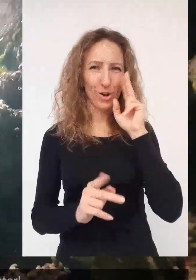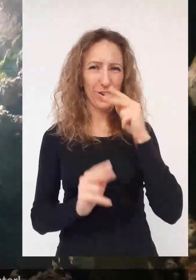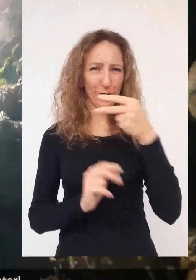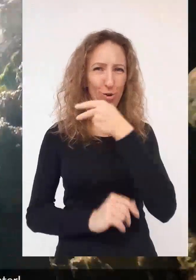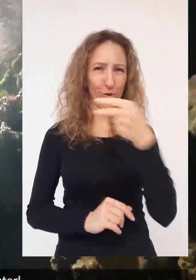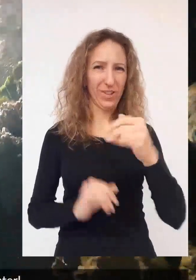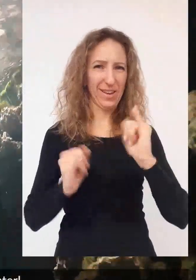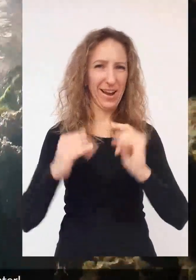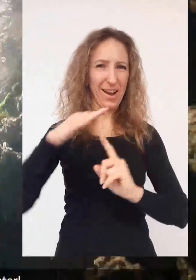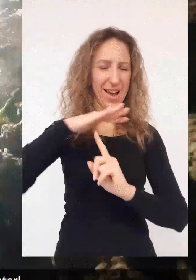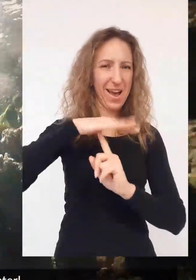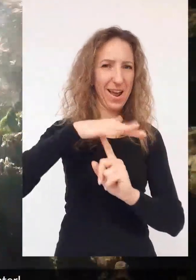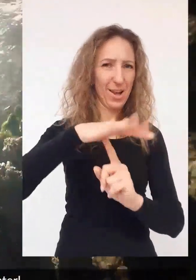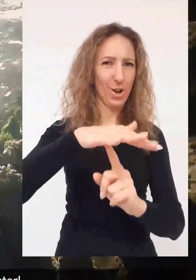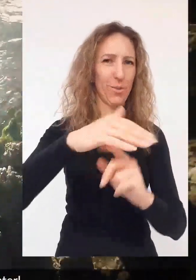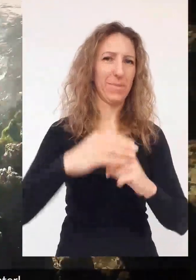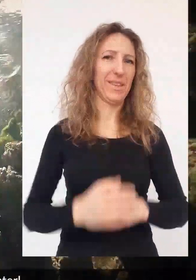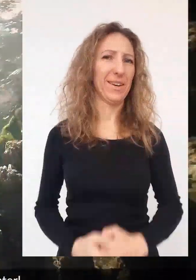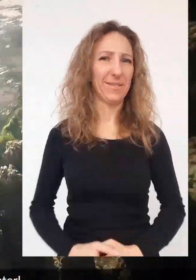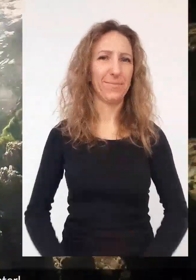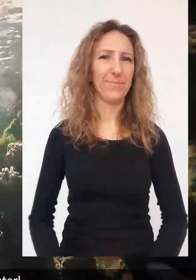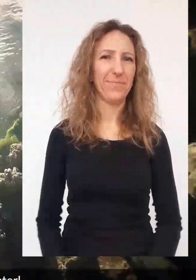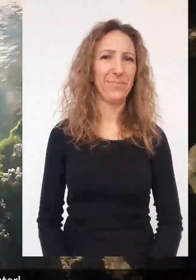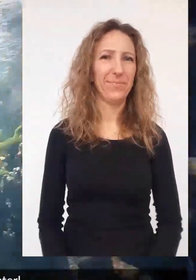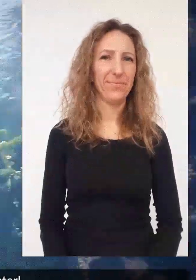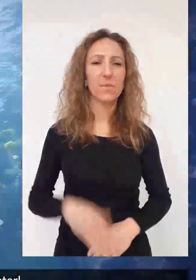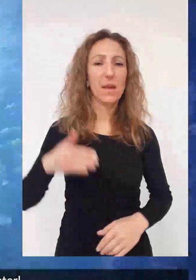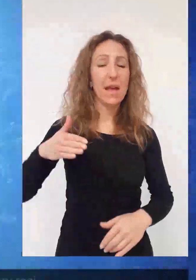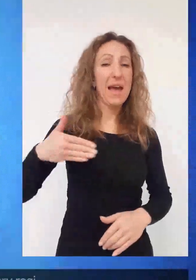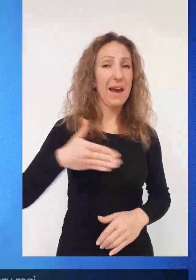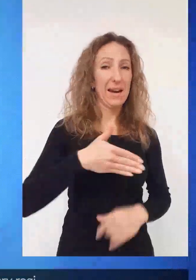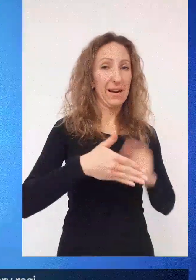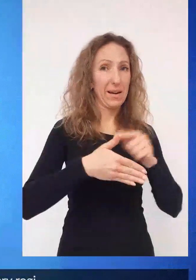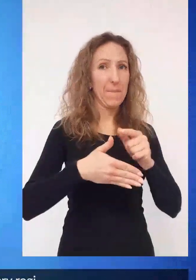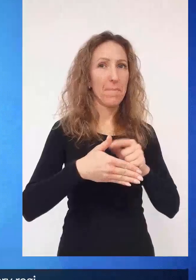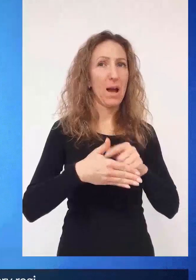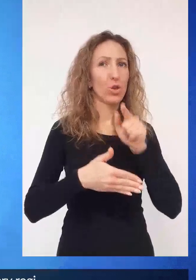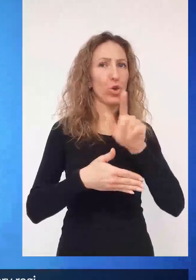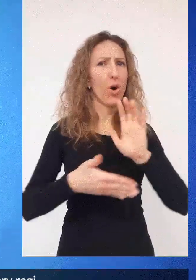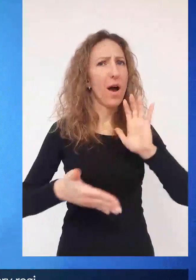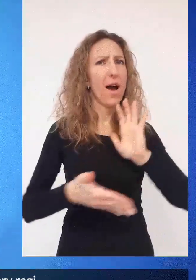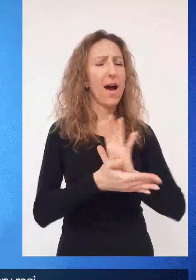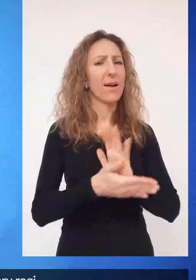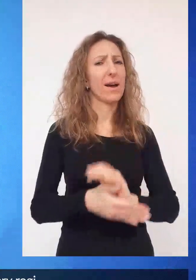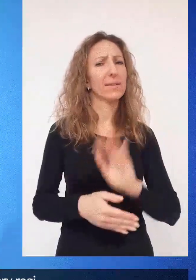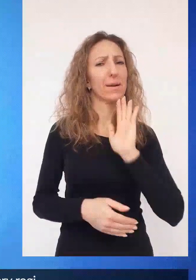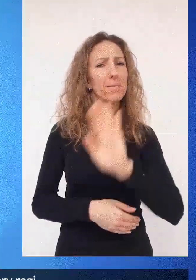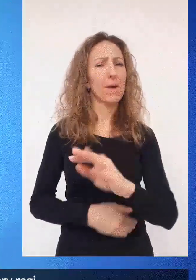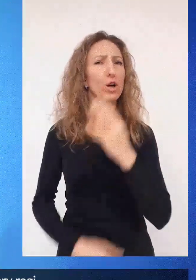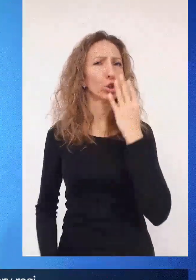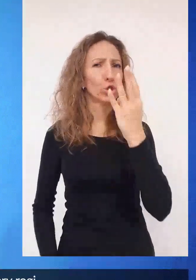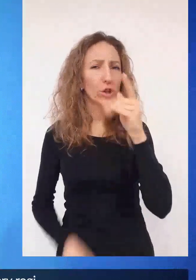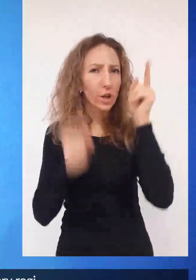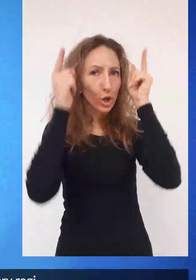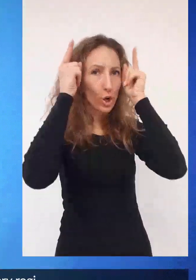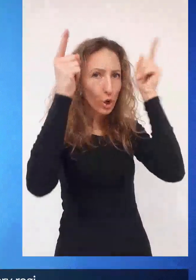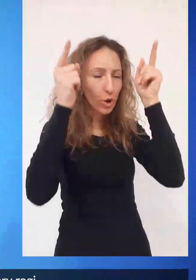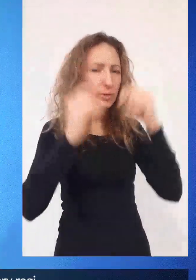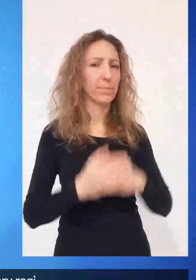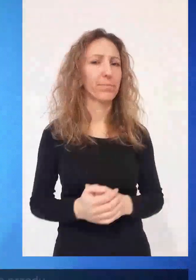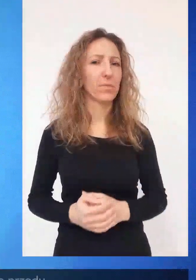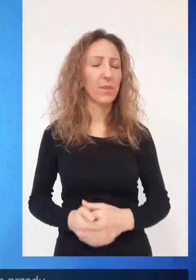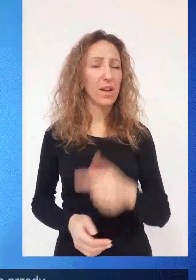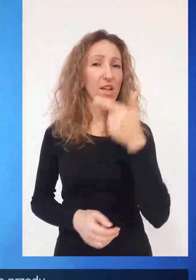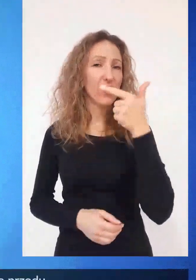stąd nasze skojarzenie – ryba helikopter. Cechą charakterystyczną Kostery są cztery